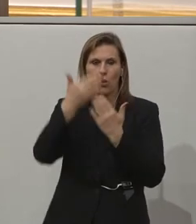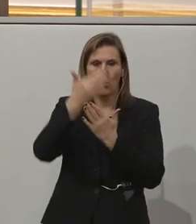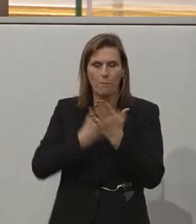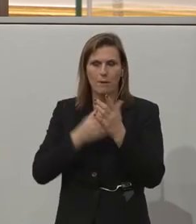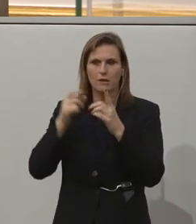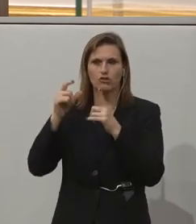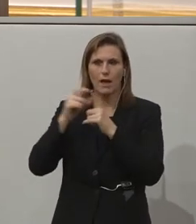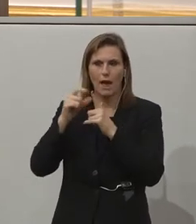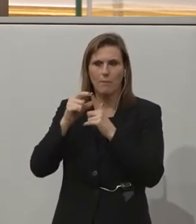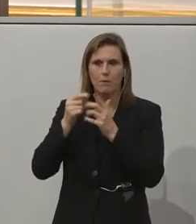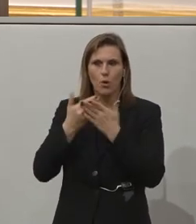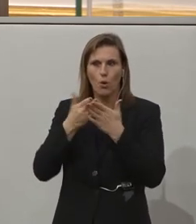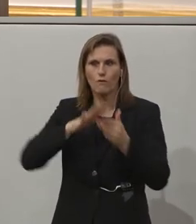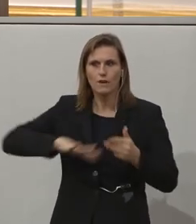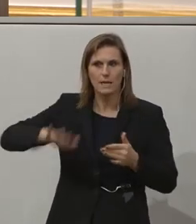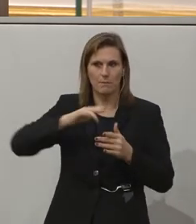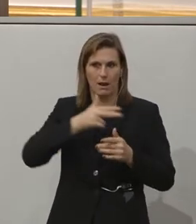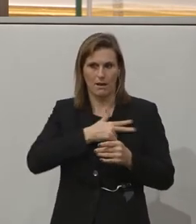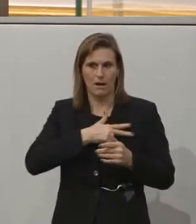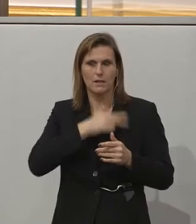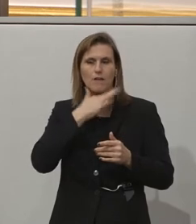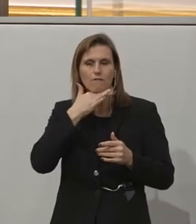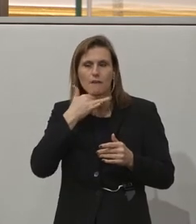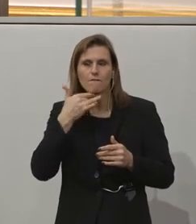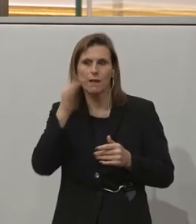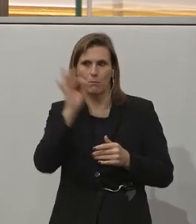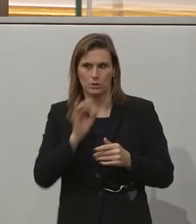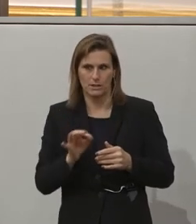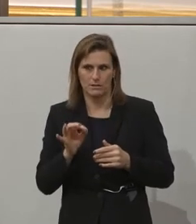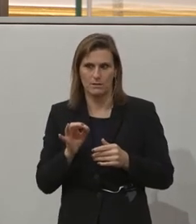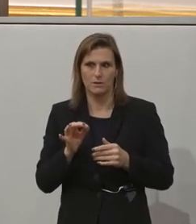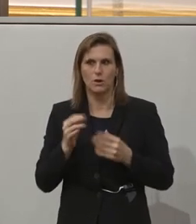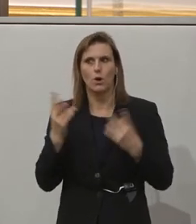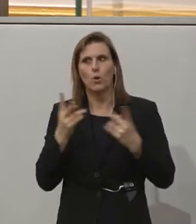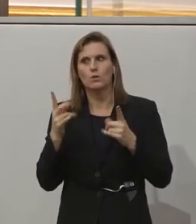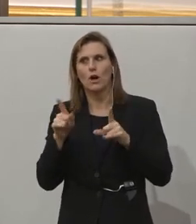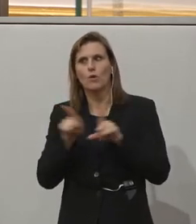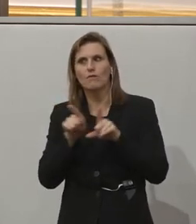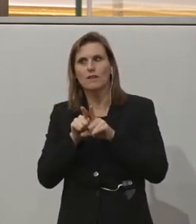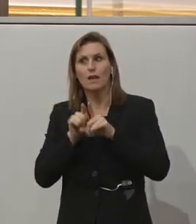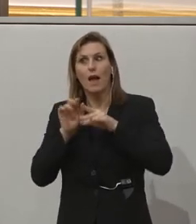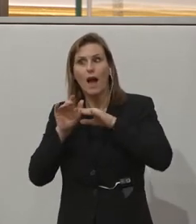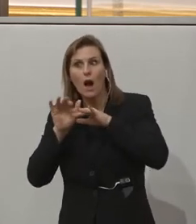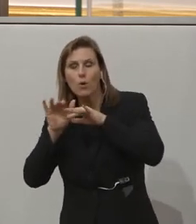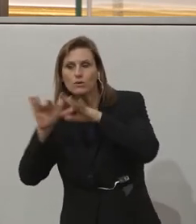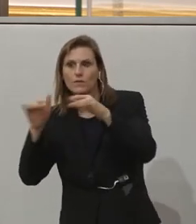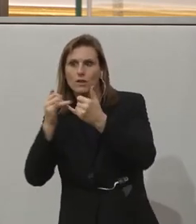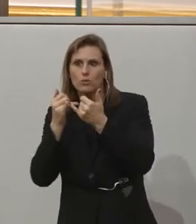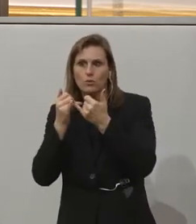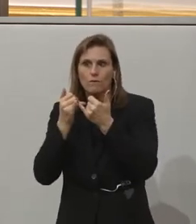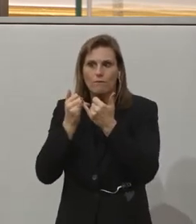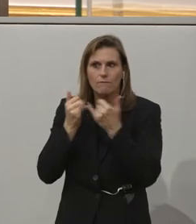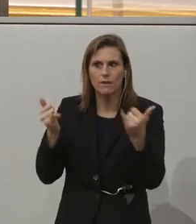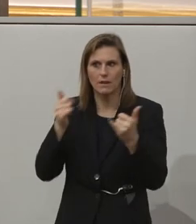öffentlichen Bereich in Kanada? Beziehungsweise auch welchen Impact hat das für die